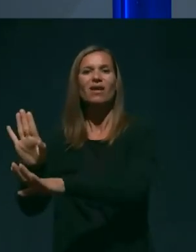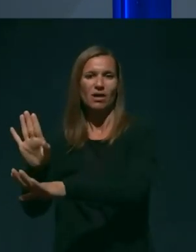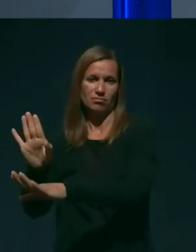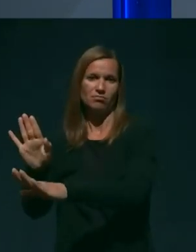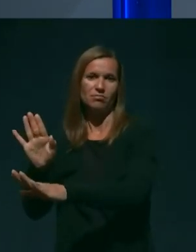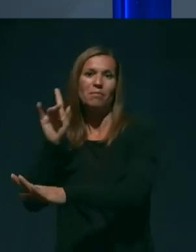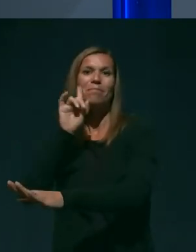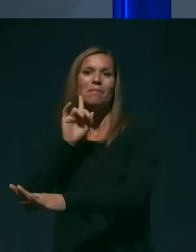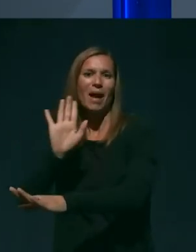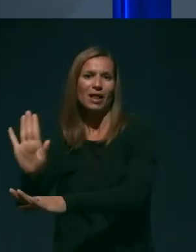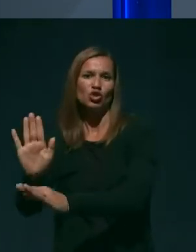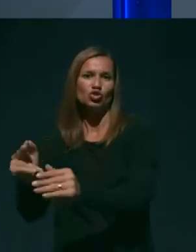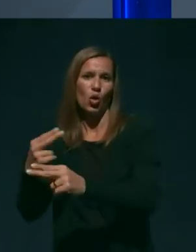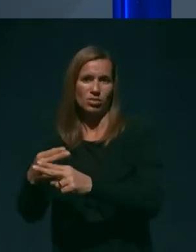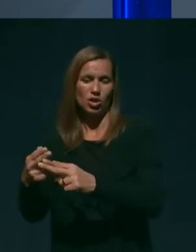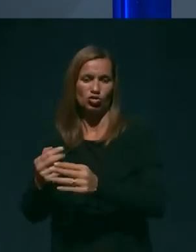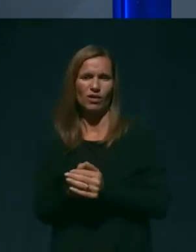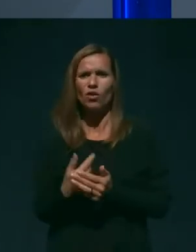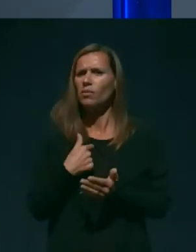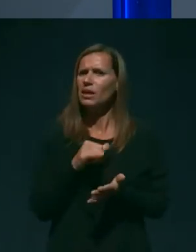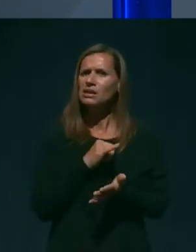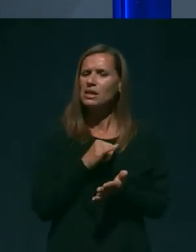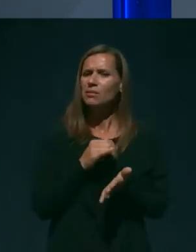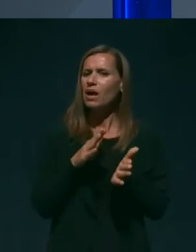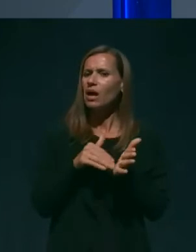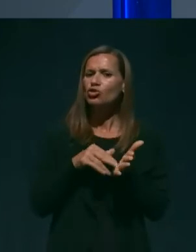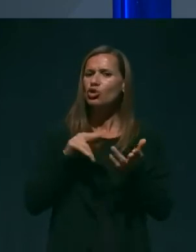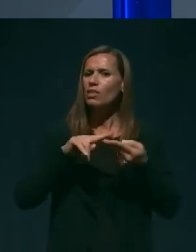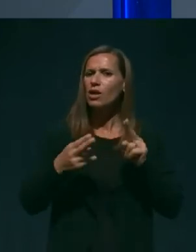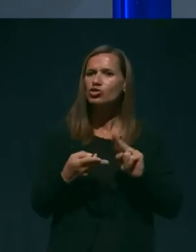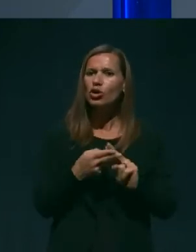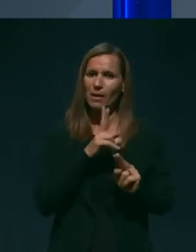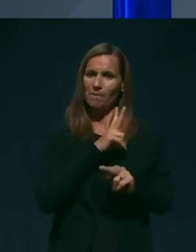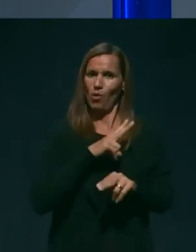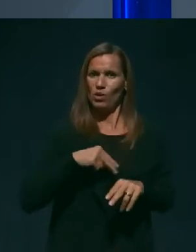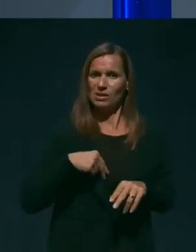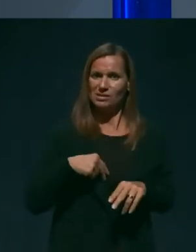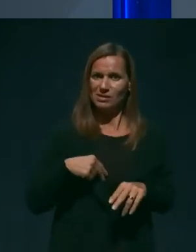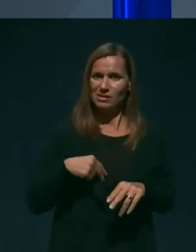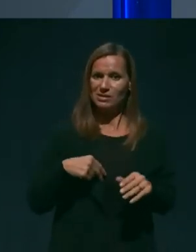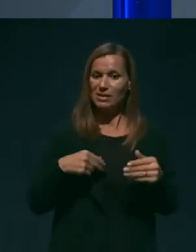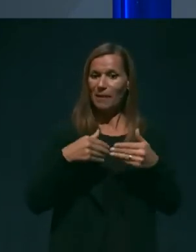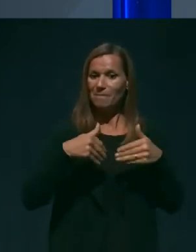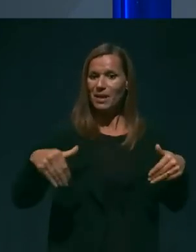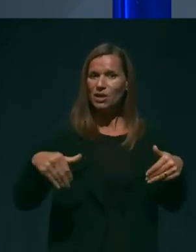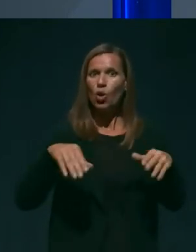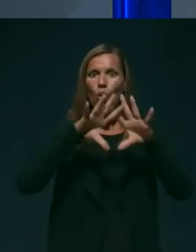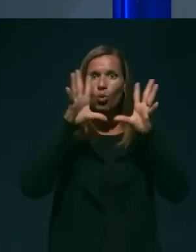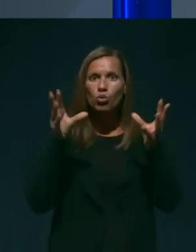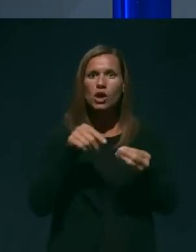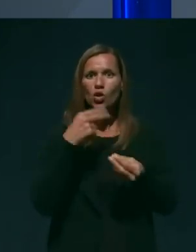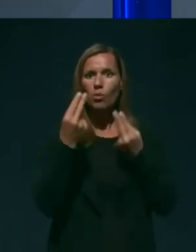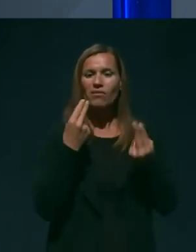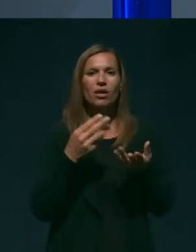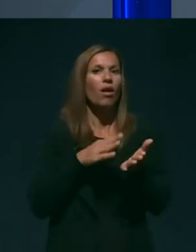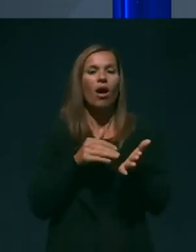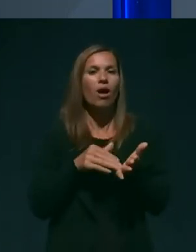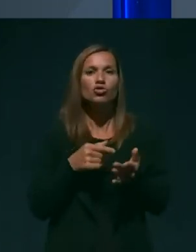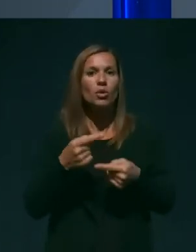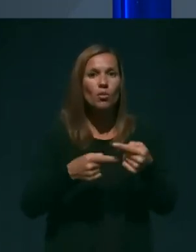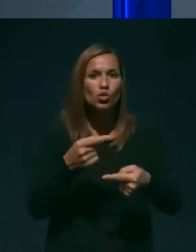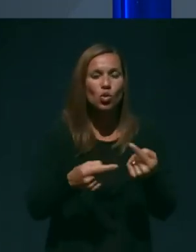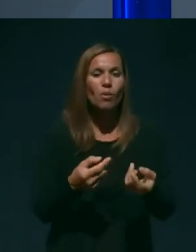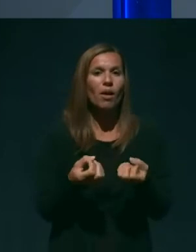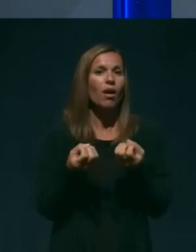način, torej policist na mennem prehodu oziroma ob kontroli vse to preveri? Za kak postope gre, dokod